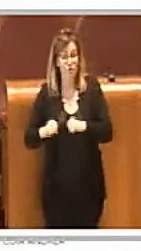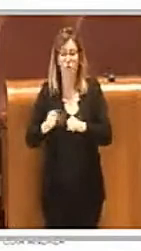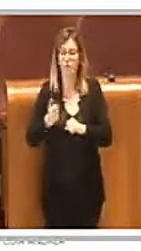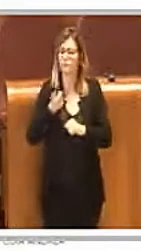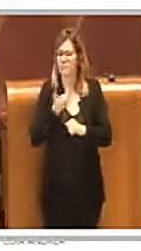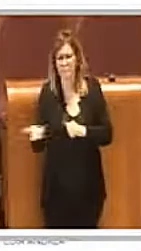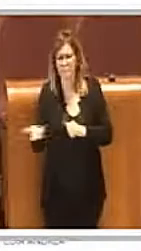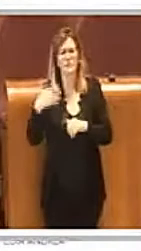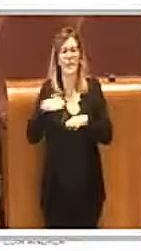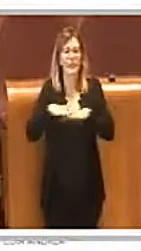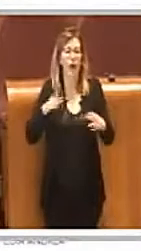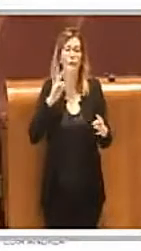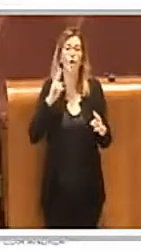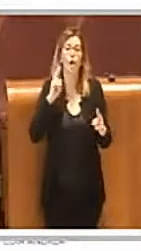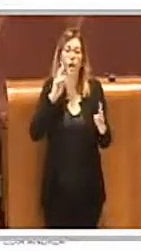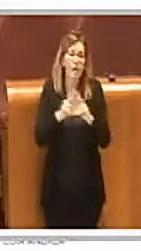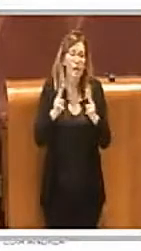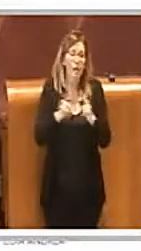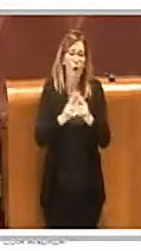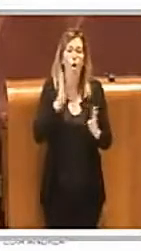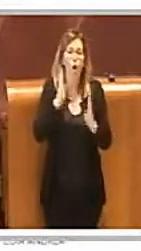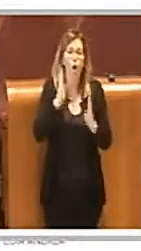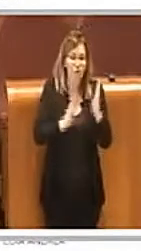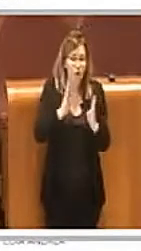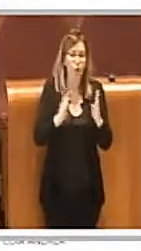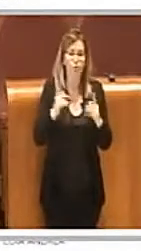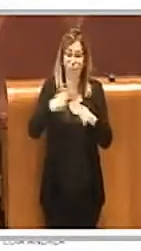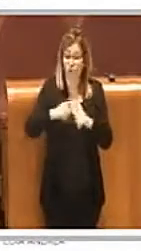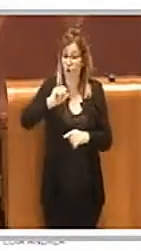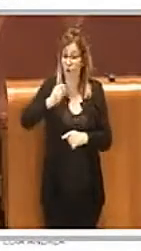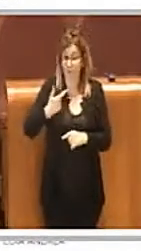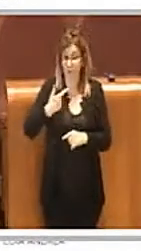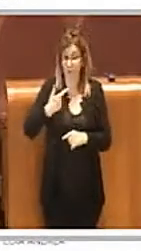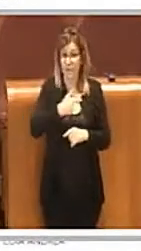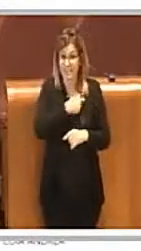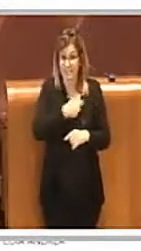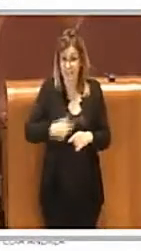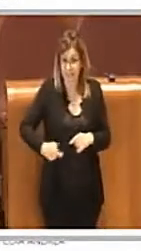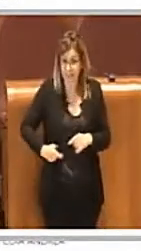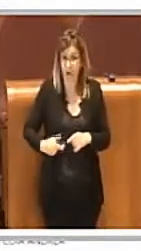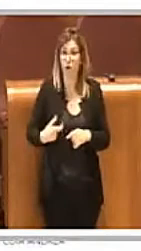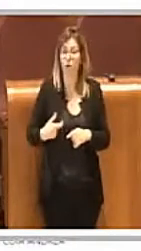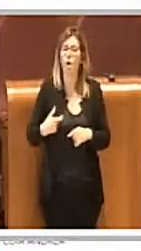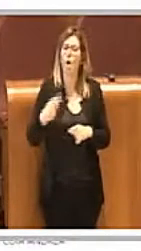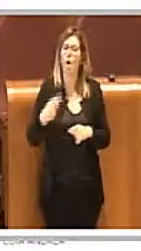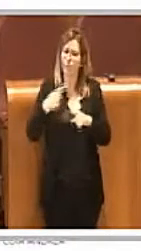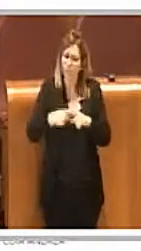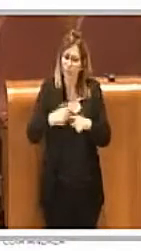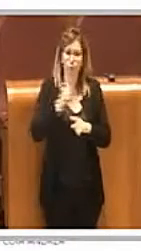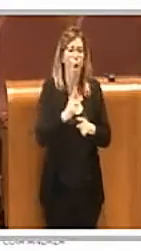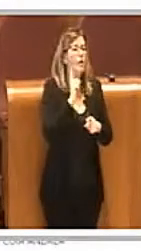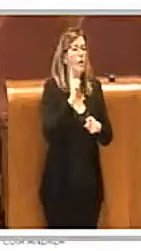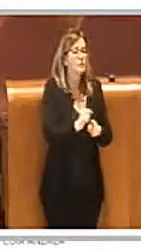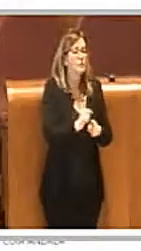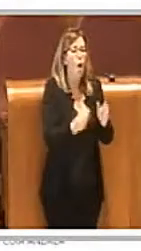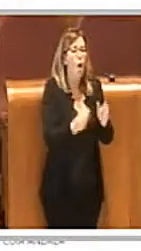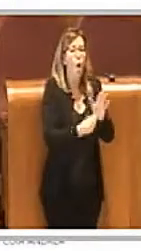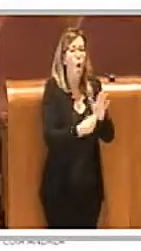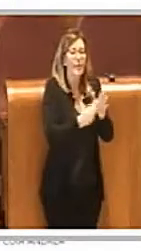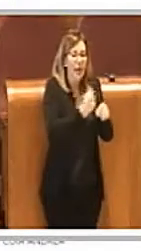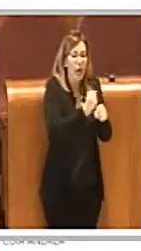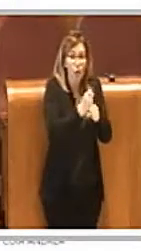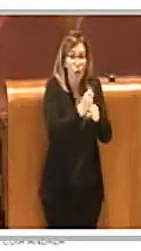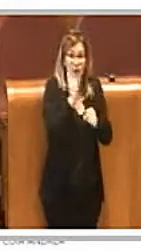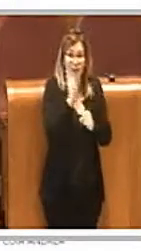confronto, portati avanti anche con il Vice Sindaco, ma con tutti i livelli degli operatori in ambito cinematografico, quindi